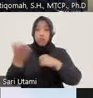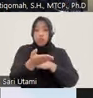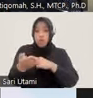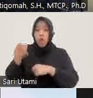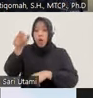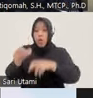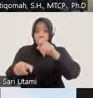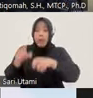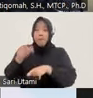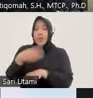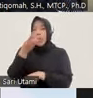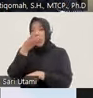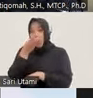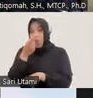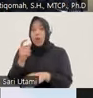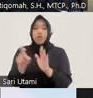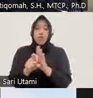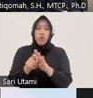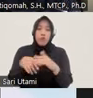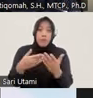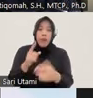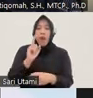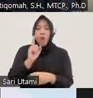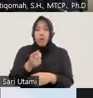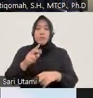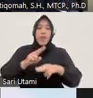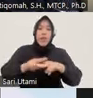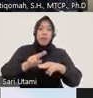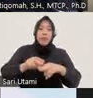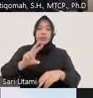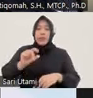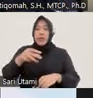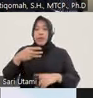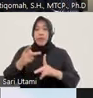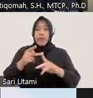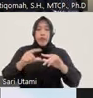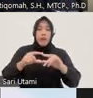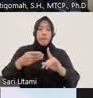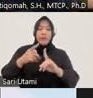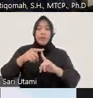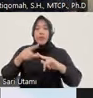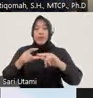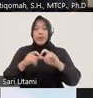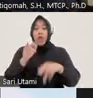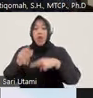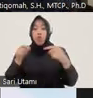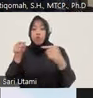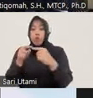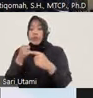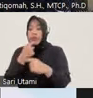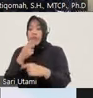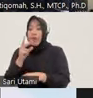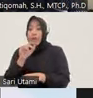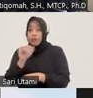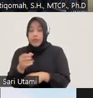narkotika berupa apa rehabilitasi itu nah kalau secara filosofisnya kita kaitkan dengan RJ tadi bahwa RJ